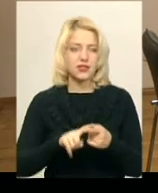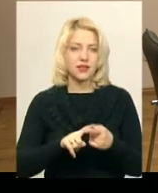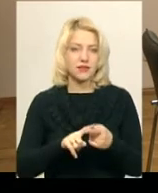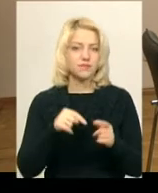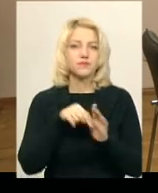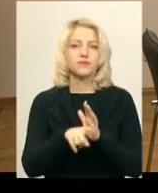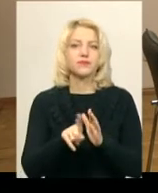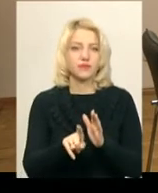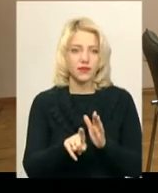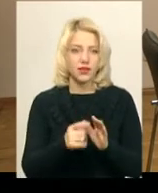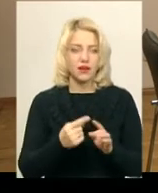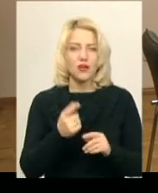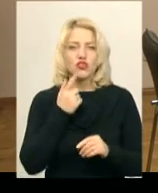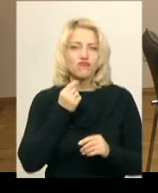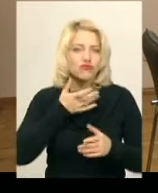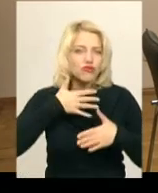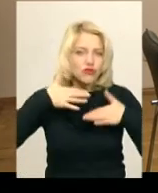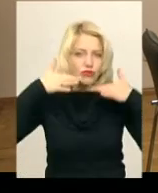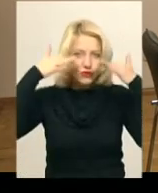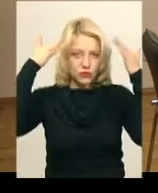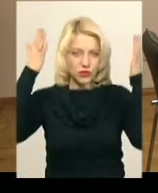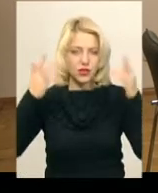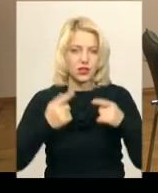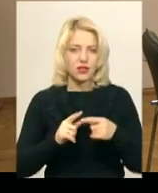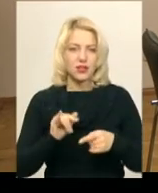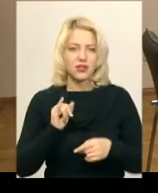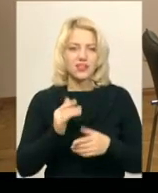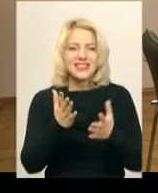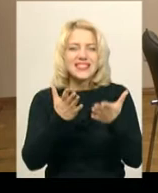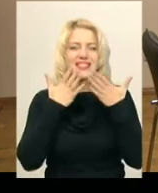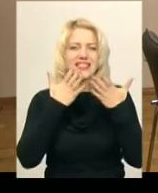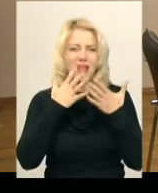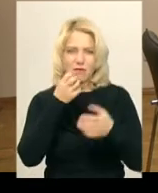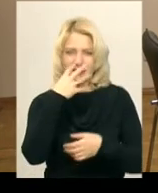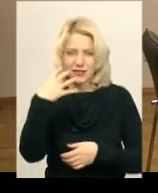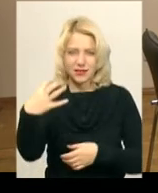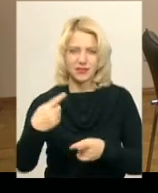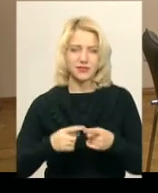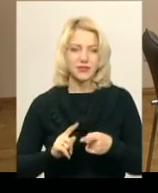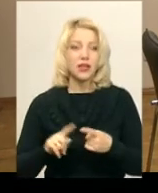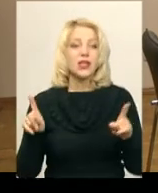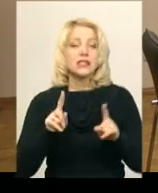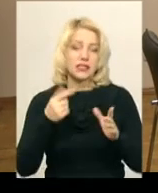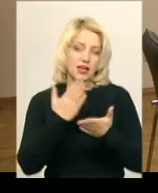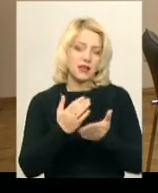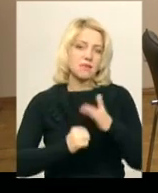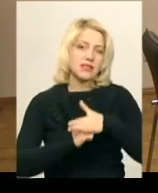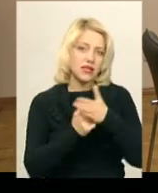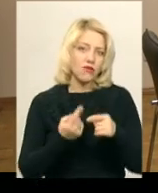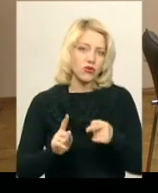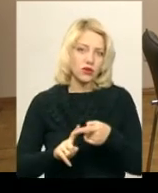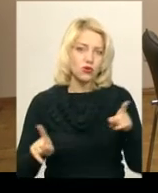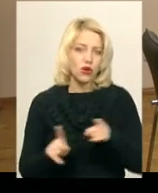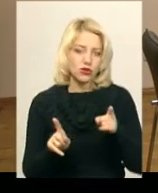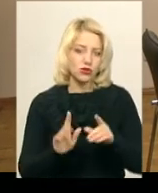почервеніння обличчя та різкий запах алкоголю спорожженого народа, що стало підставою для того, щоб